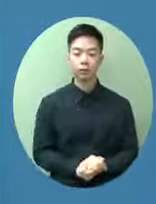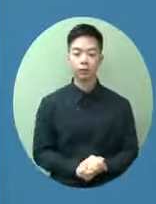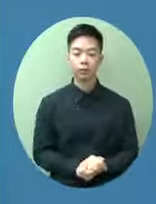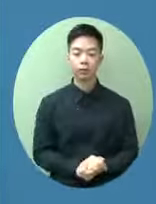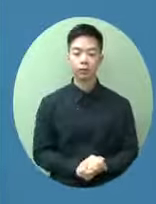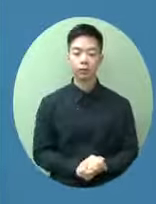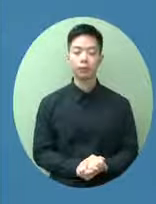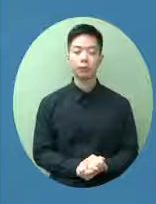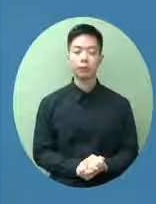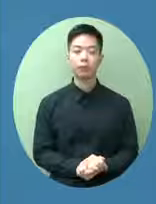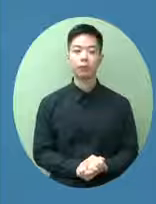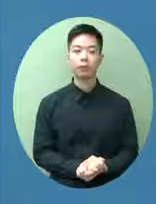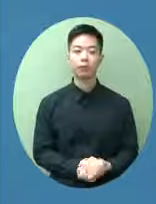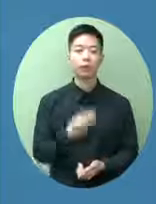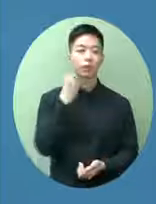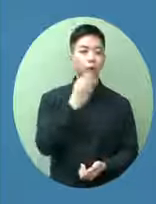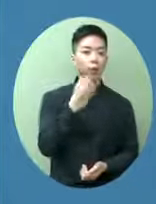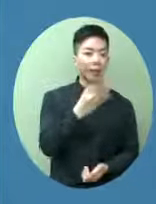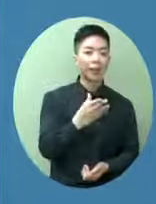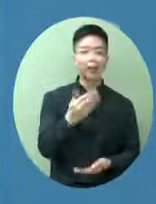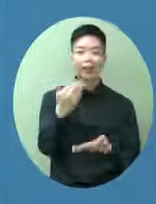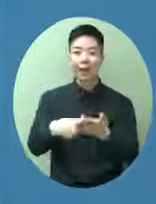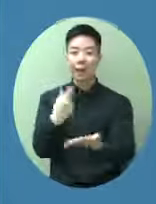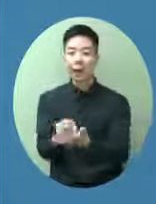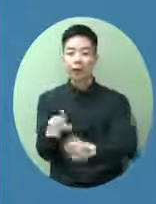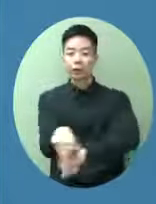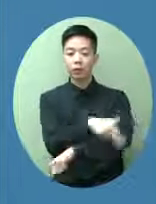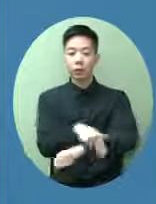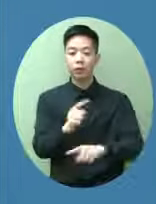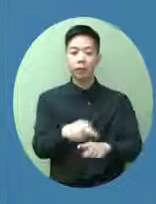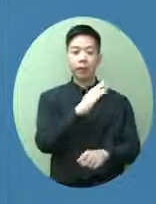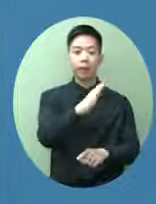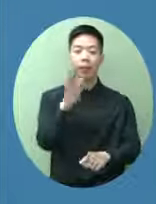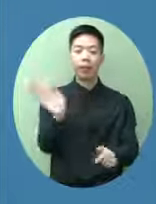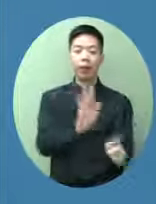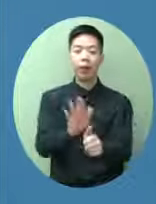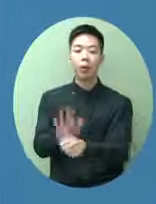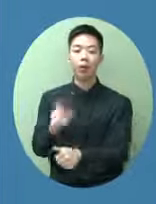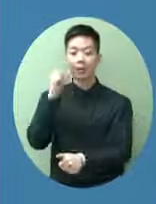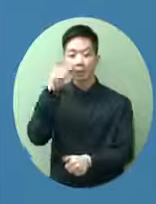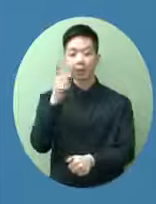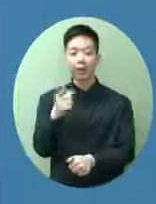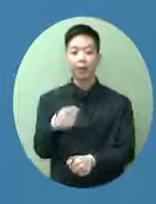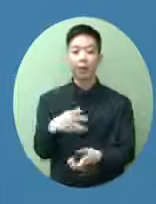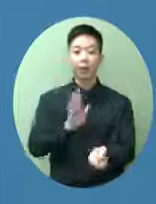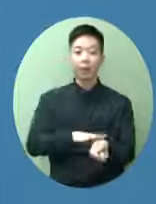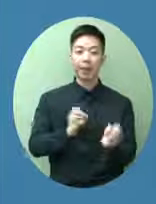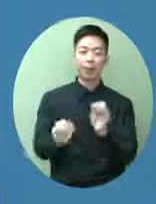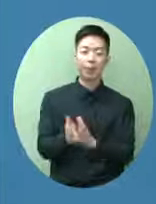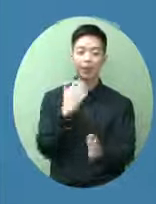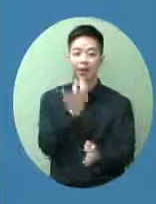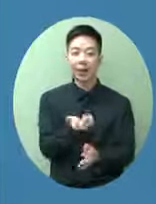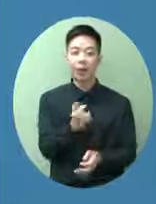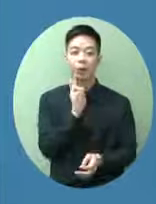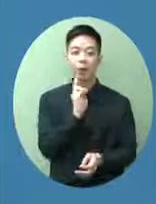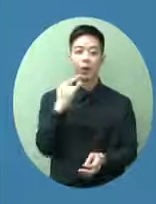這些豁免寬減措施是為及多個行業特別是受影響嚴重的行業包括航空、海